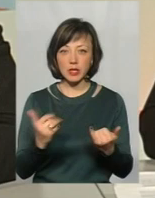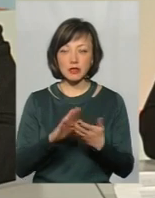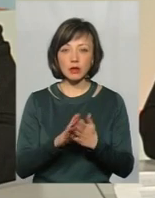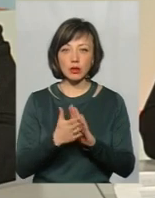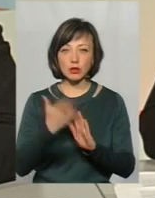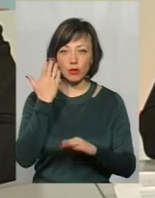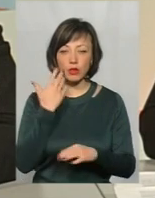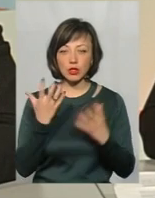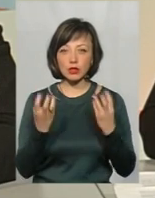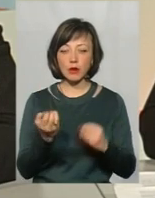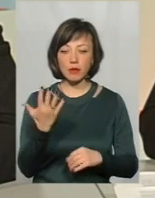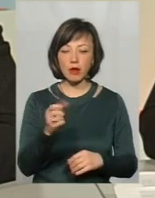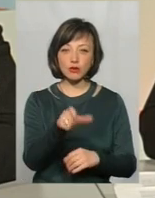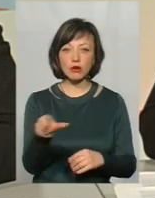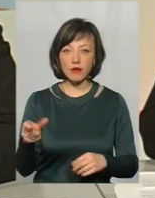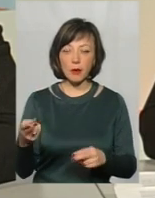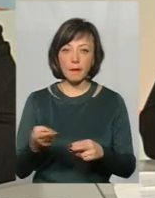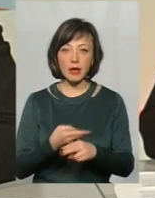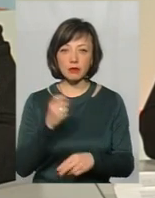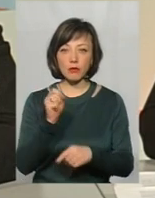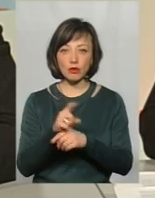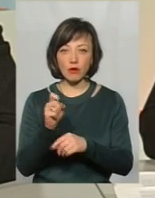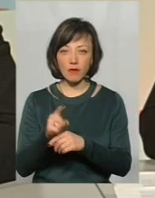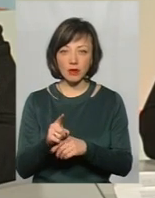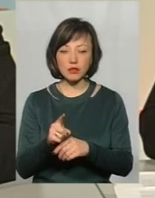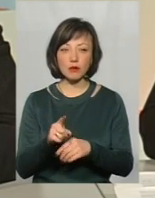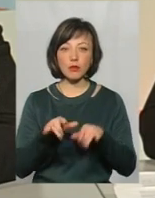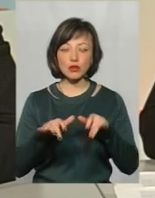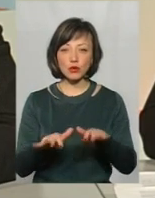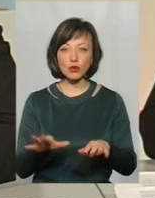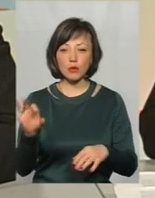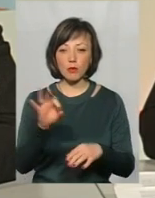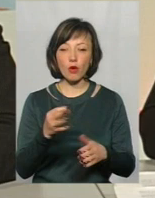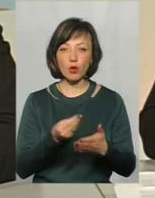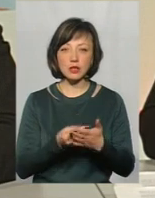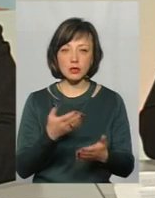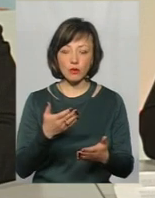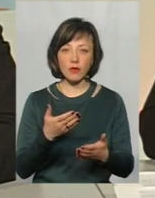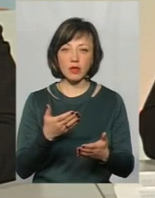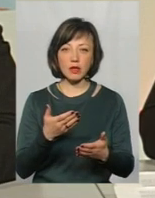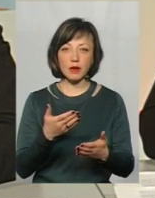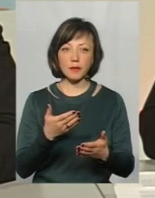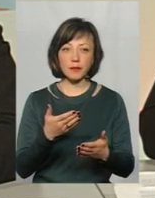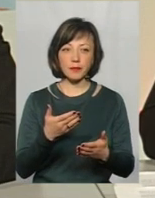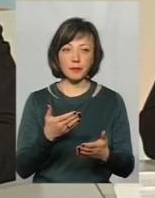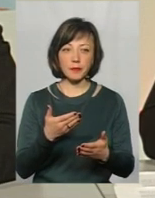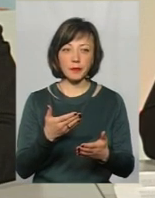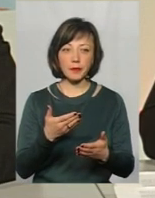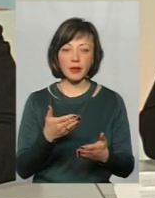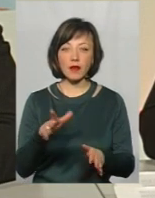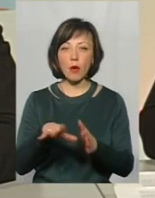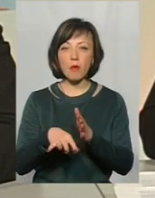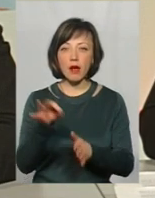ще п'ятеро суддів в нас перебувають без повноважень, проходять процедури щодо оцінювання та безстрокового обрання на